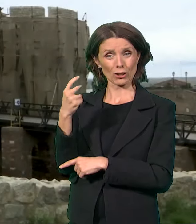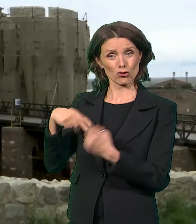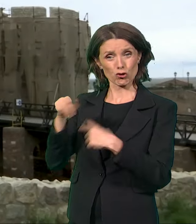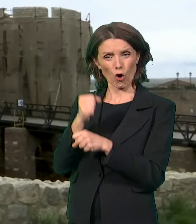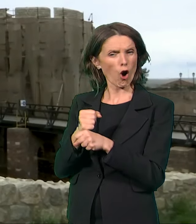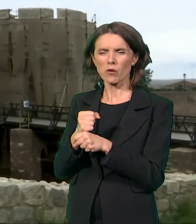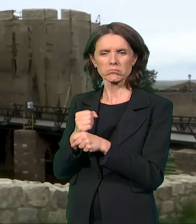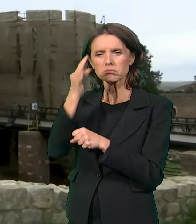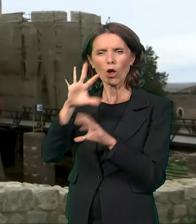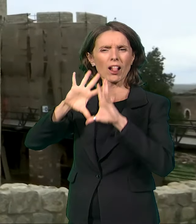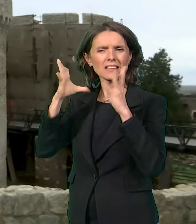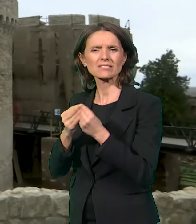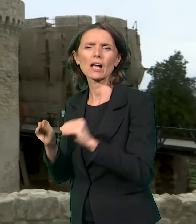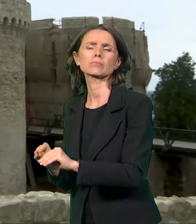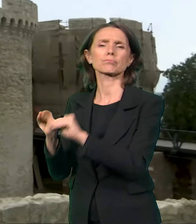Beogradu.